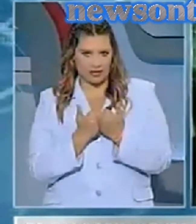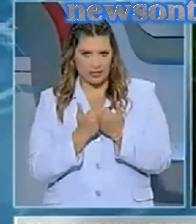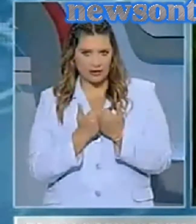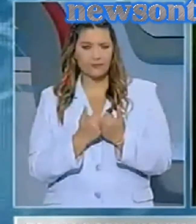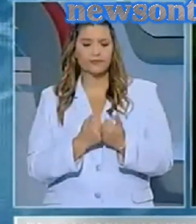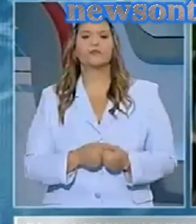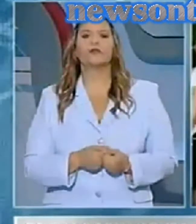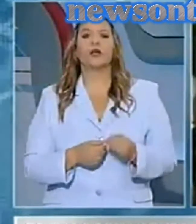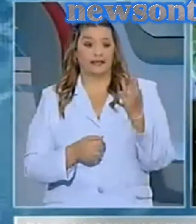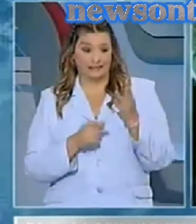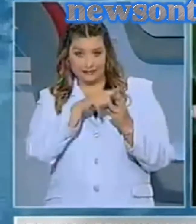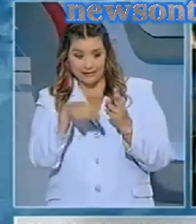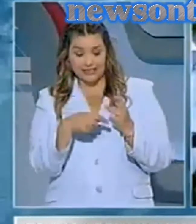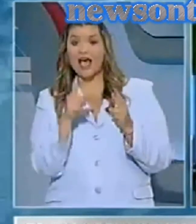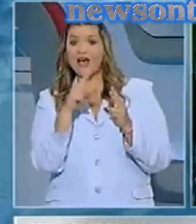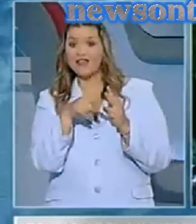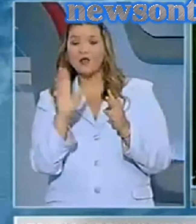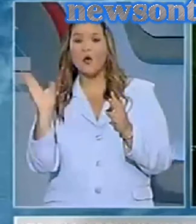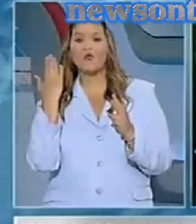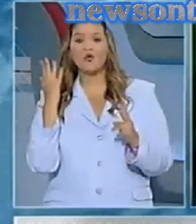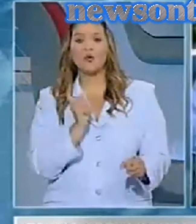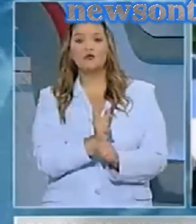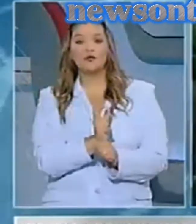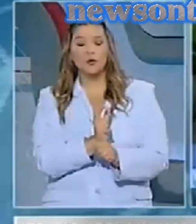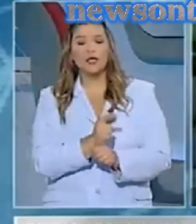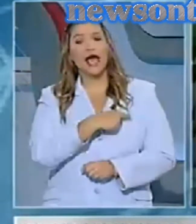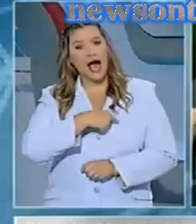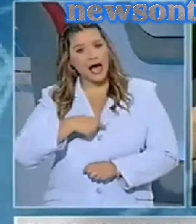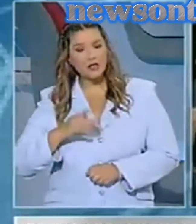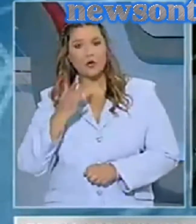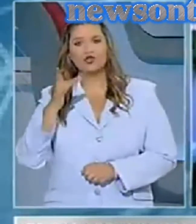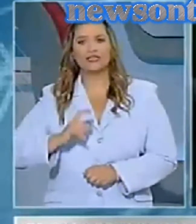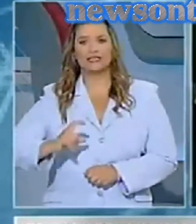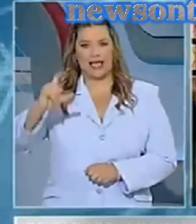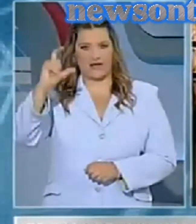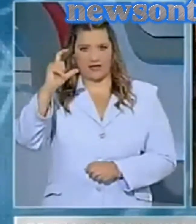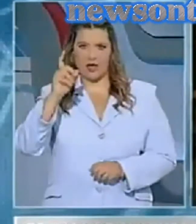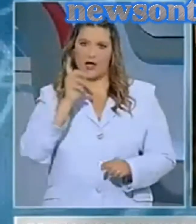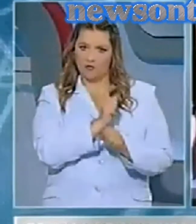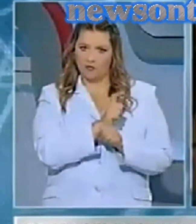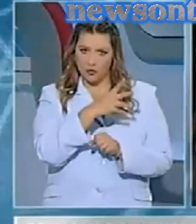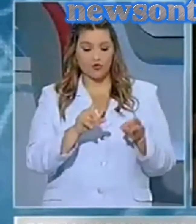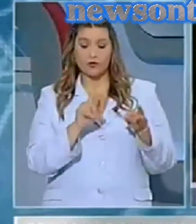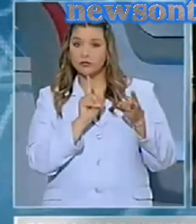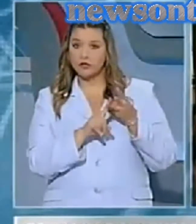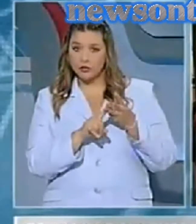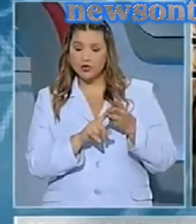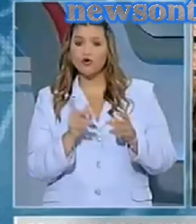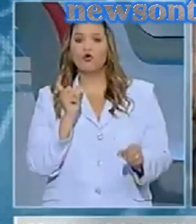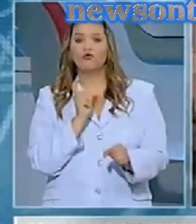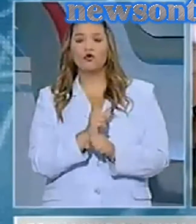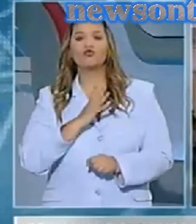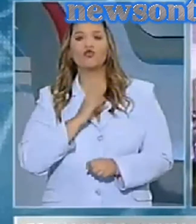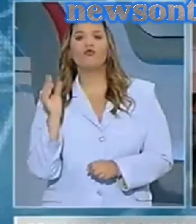Αντένα, οι δύο από τους αστυνομικούς είναι πρώην φρουροί του Αρχηγού της Χρυσής Αυγής, Νίκο Μιχαλολιάκου, ενώ ένας ήταν φρουρός του